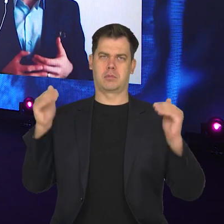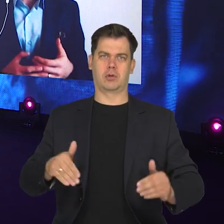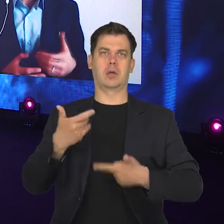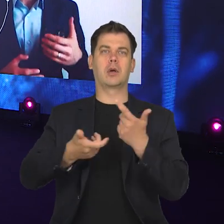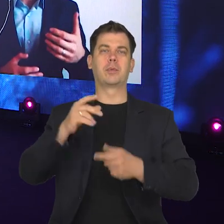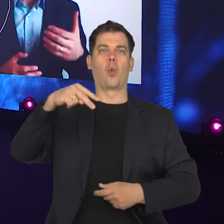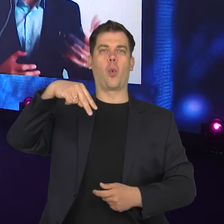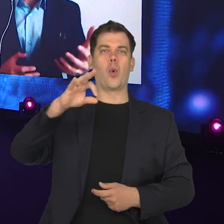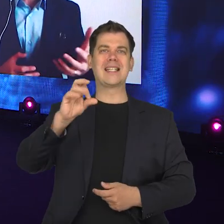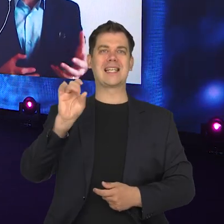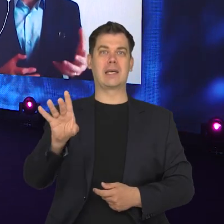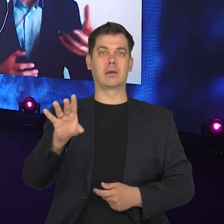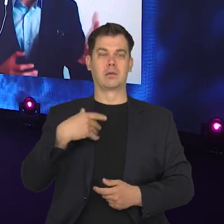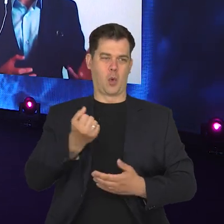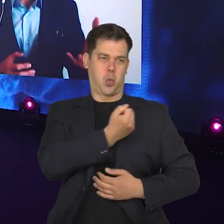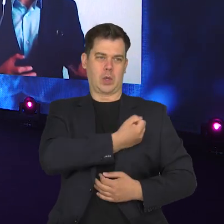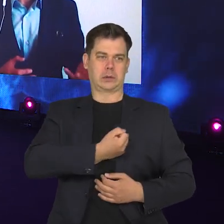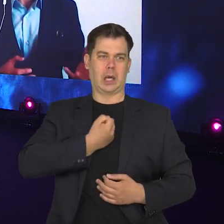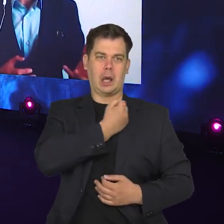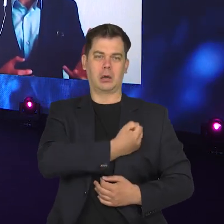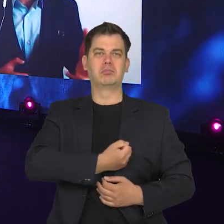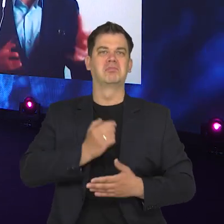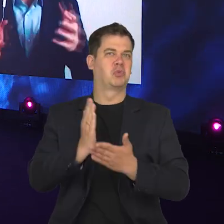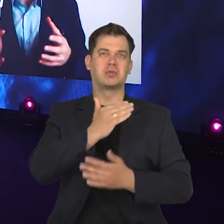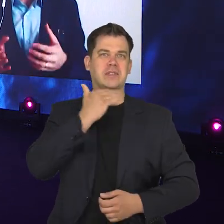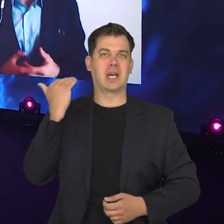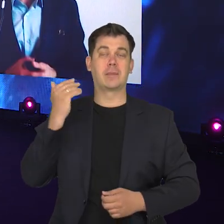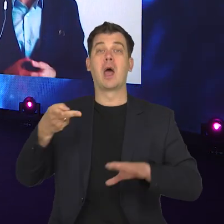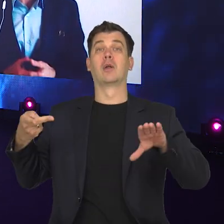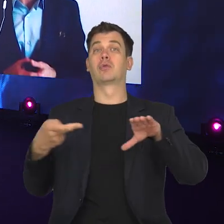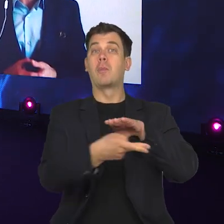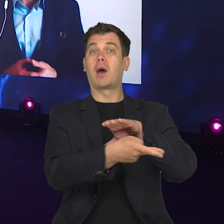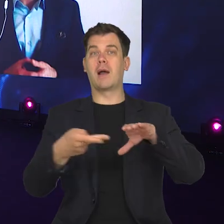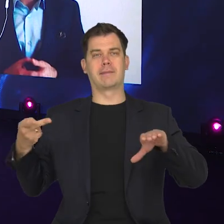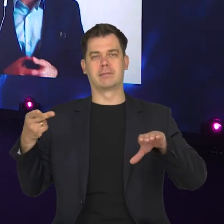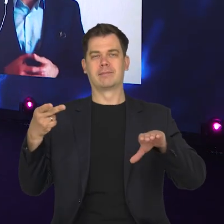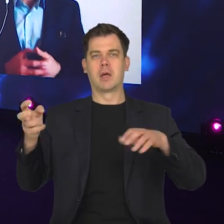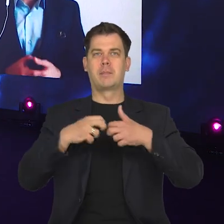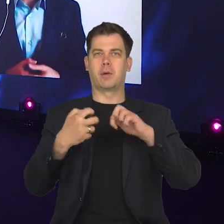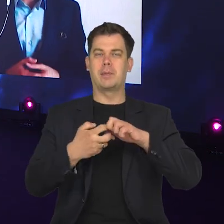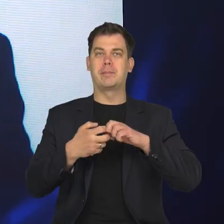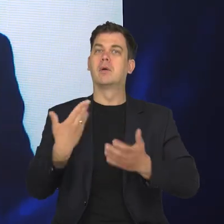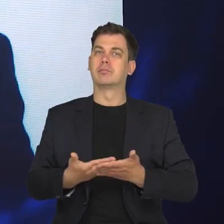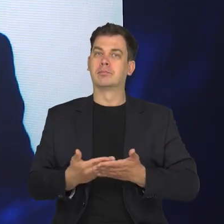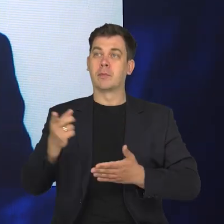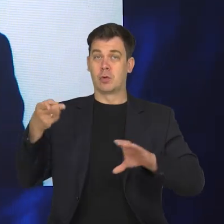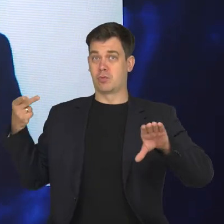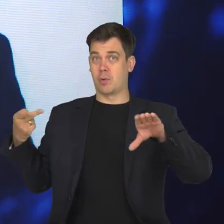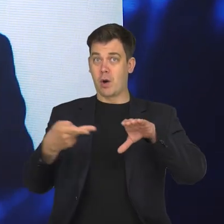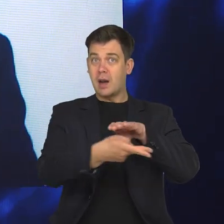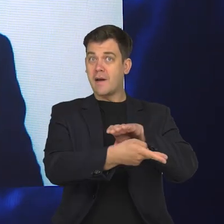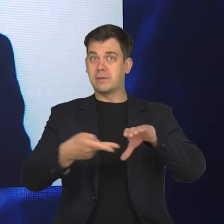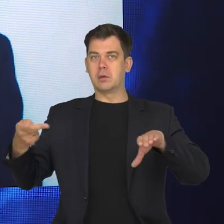wykorzystywać nawet USG w oglądaniu tych płuc. No bo z tomografią mamy taki problem, że zrobienie tomografii